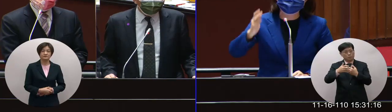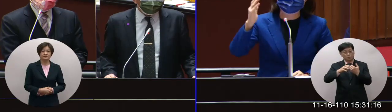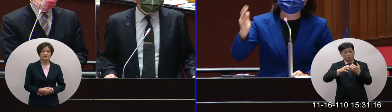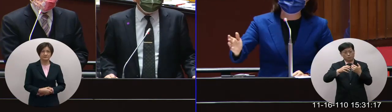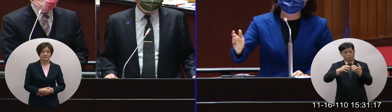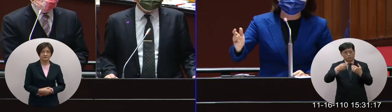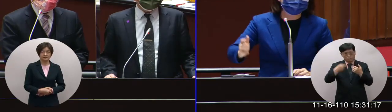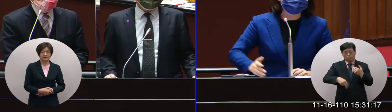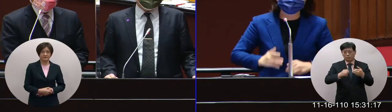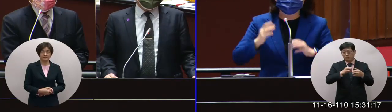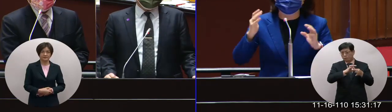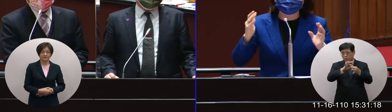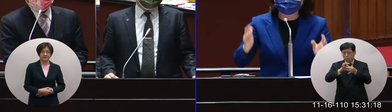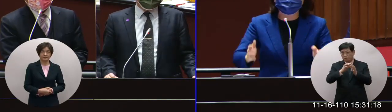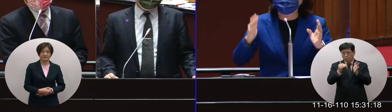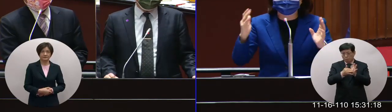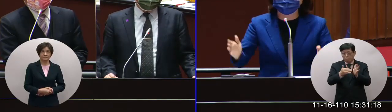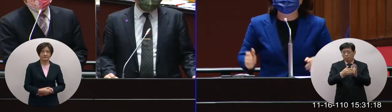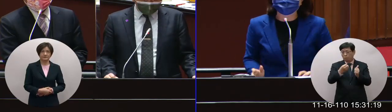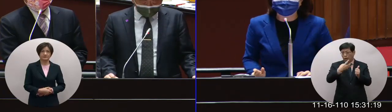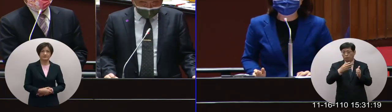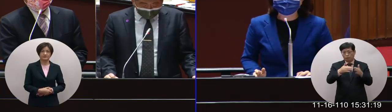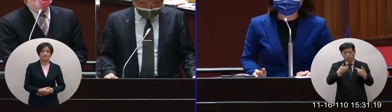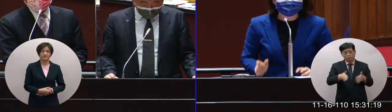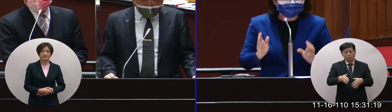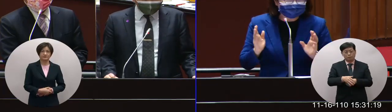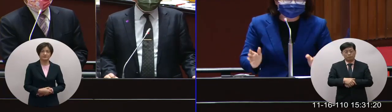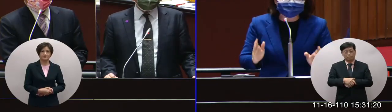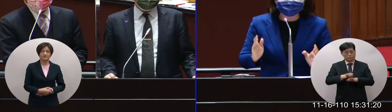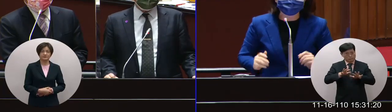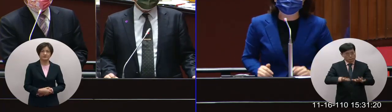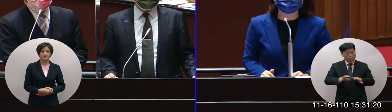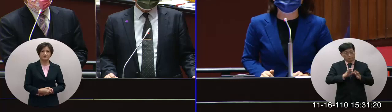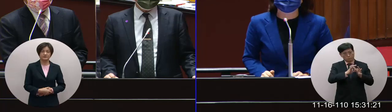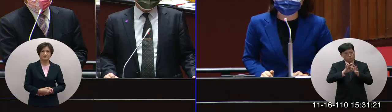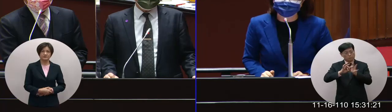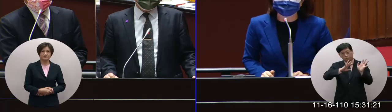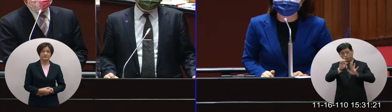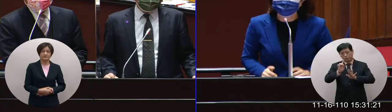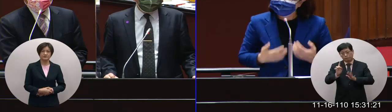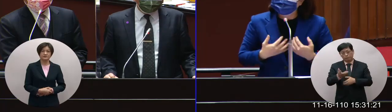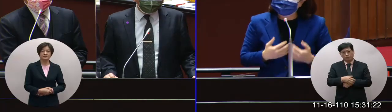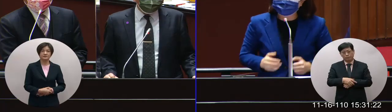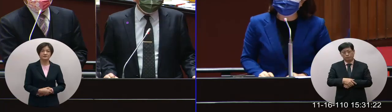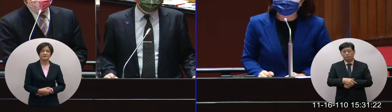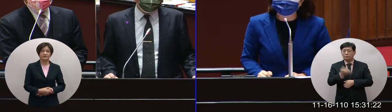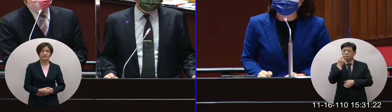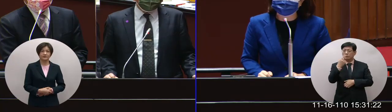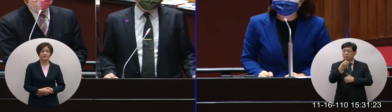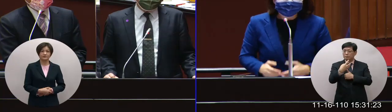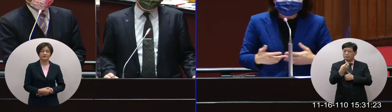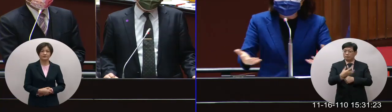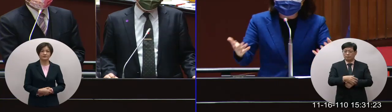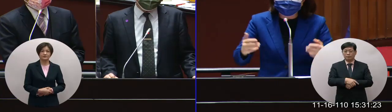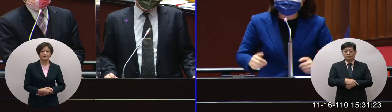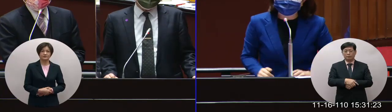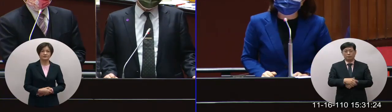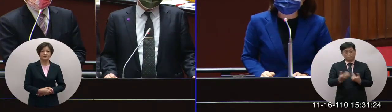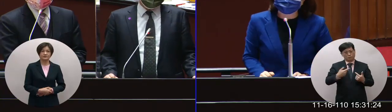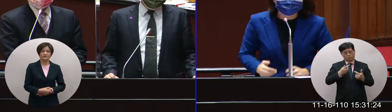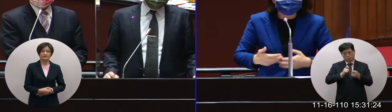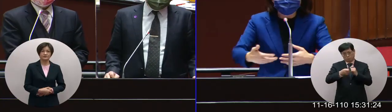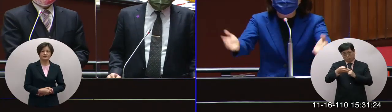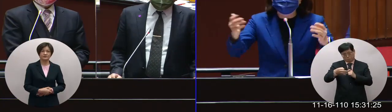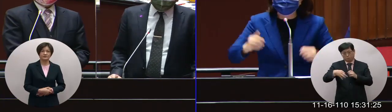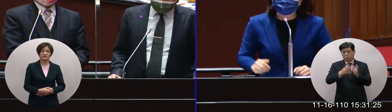過哪些聯絡過已經告訴我們要或是不要我們現在聯繫狀況到底是如何能不能讓我們了解一下因為我們納稅